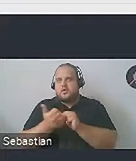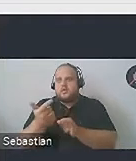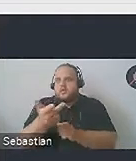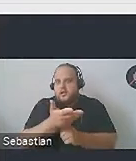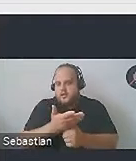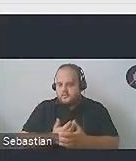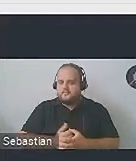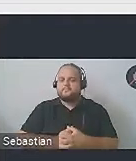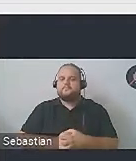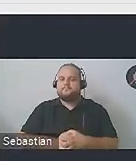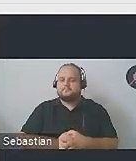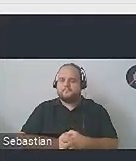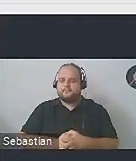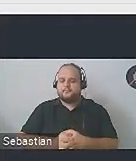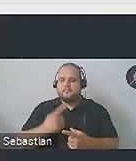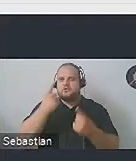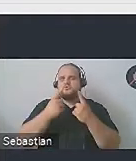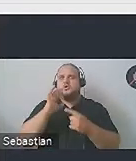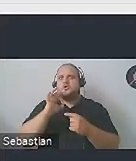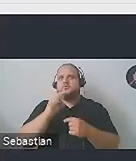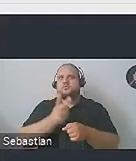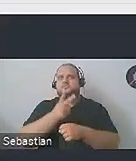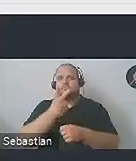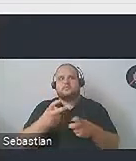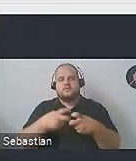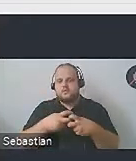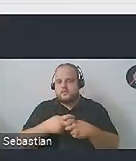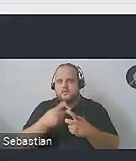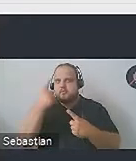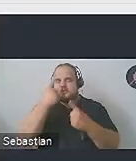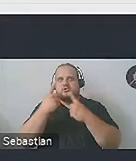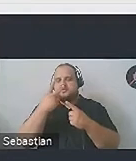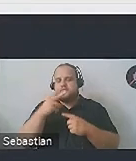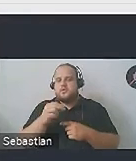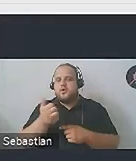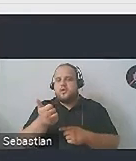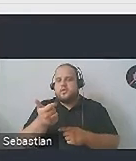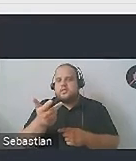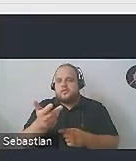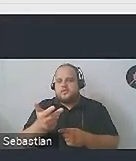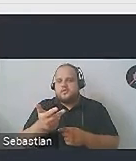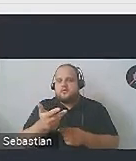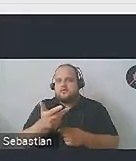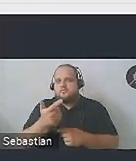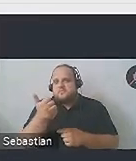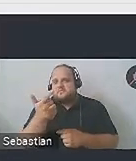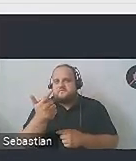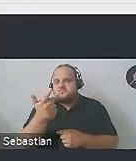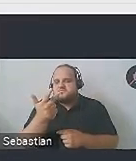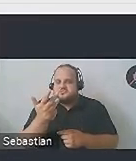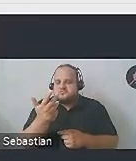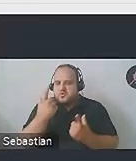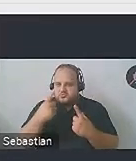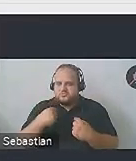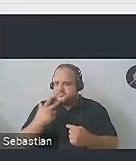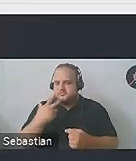W związku z czym, myślenie o dostępności cyfrowej to absolutnie nie jest myślenie o kilku pojedynczych osobach, które mogą